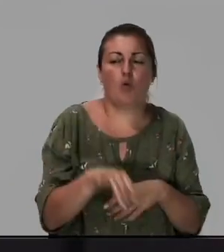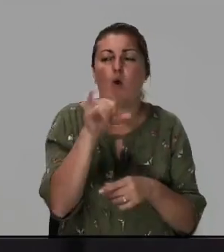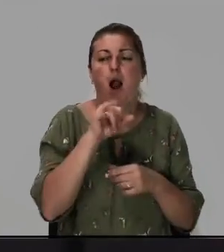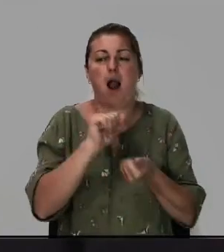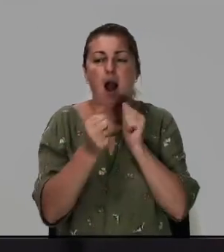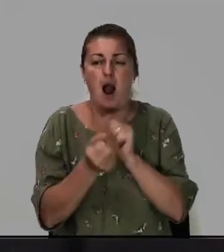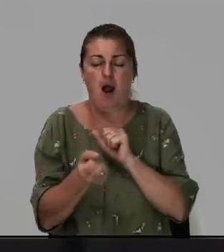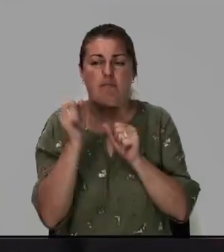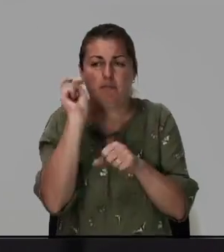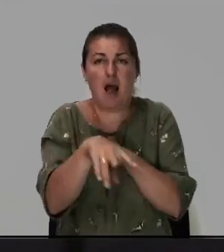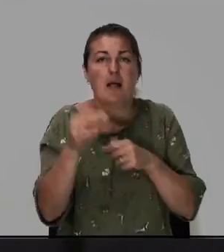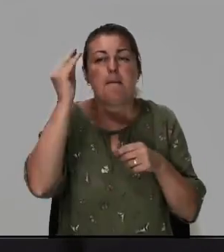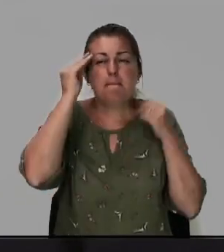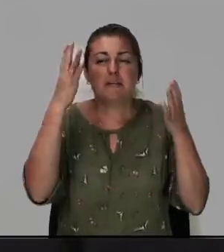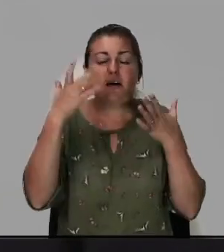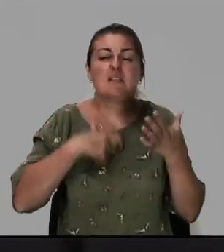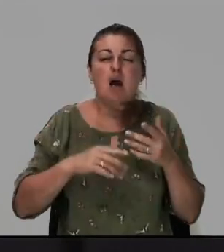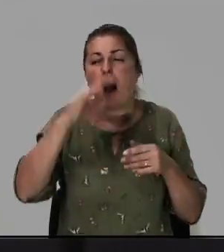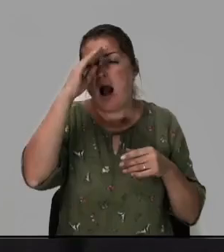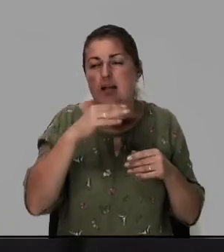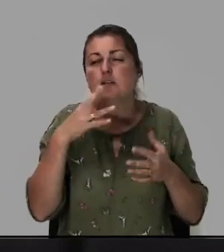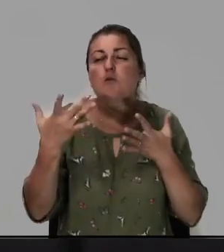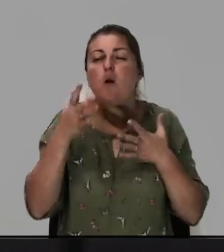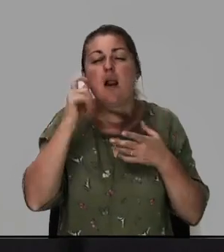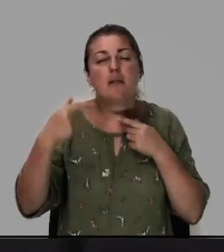представьте себе отец сколько лет измучился